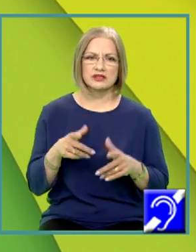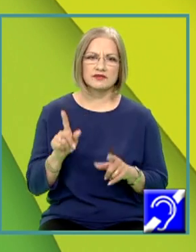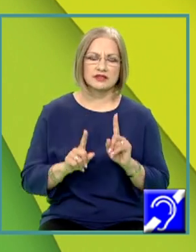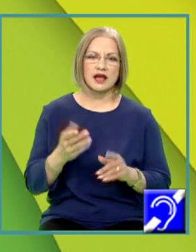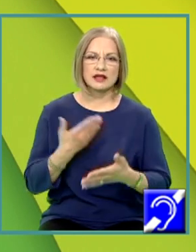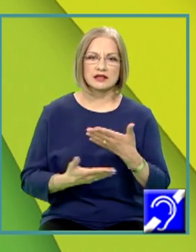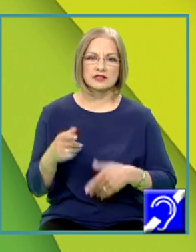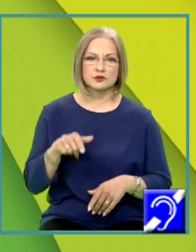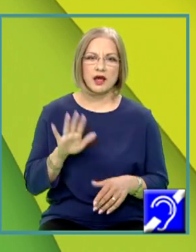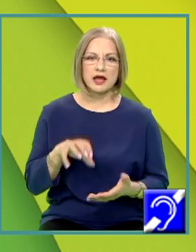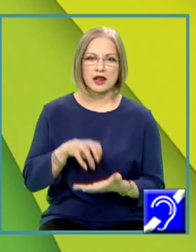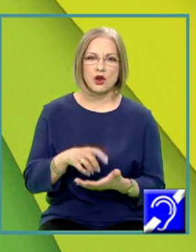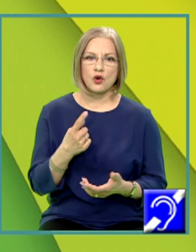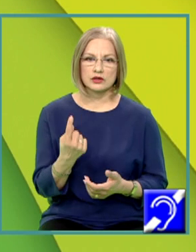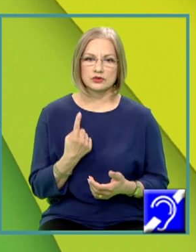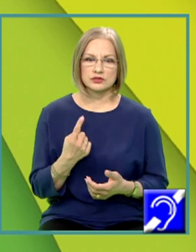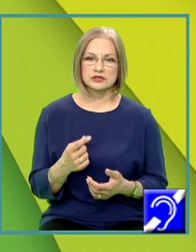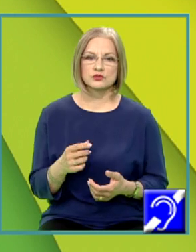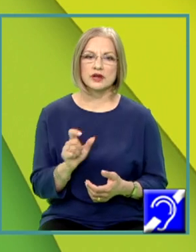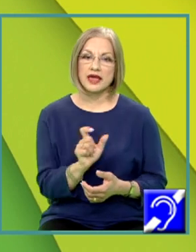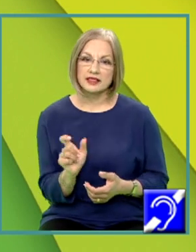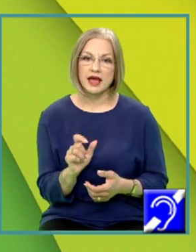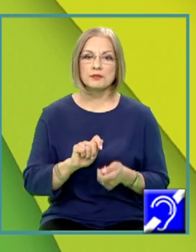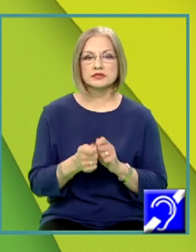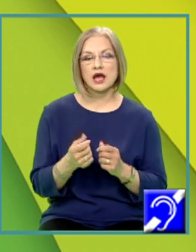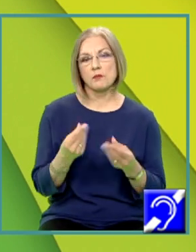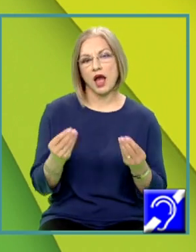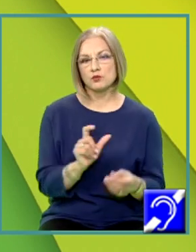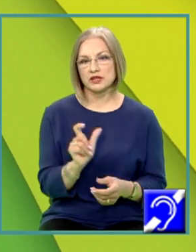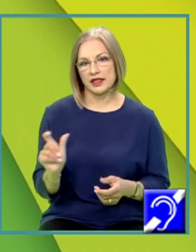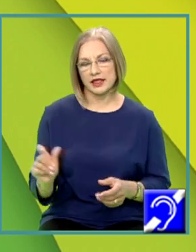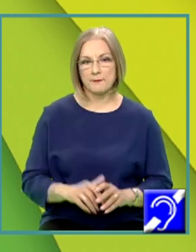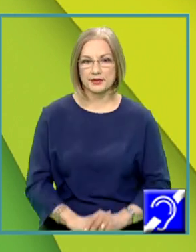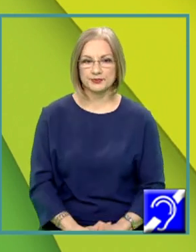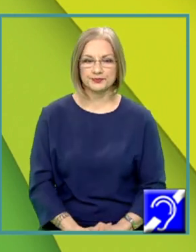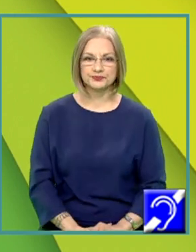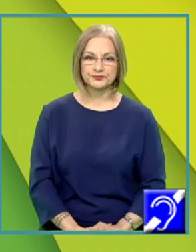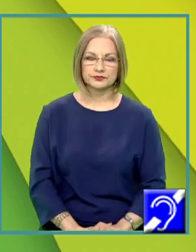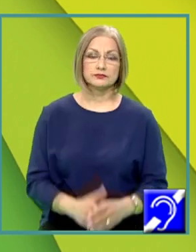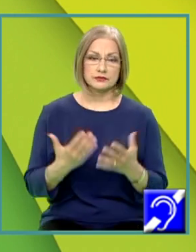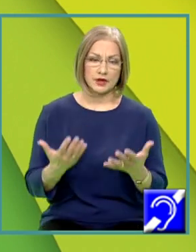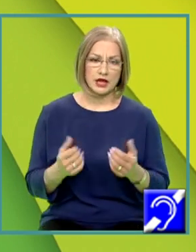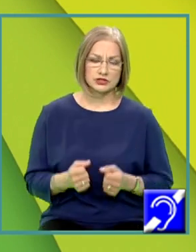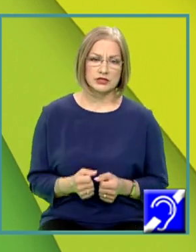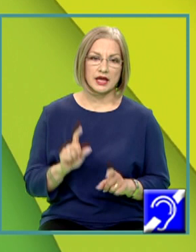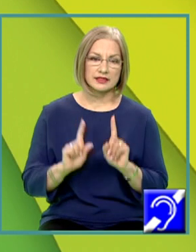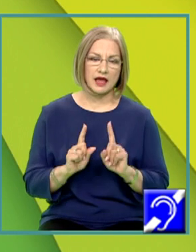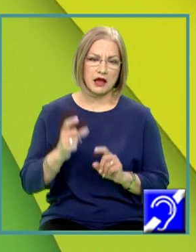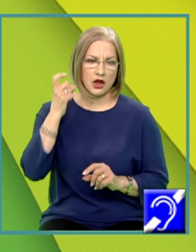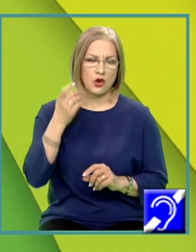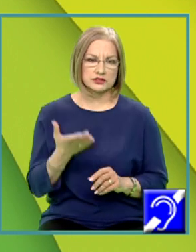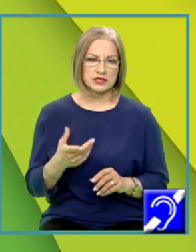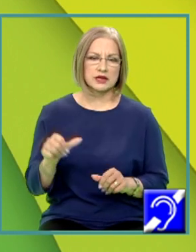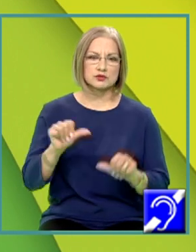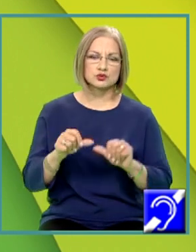dacă transformarea are loc într-o singură etapă sau în mai multe etape. Așadar, dacă considerăm